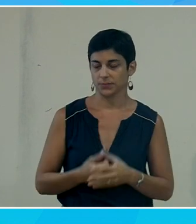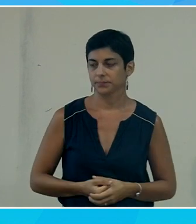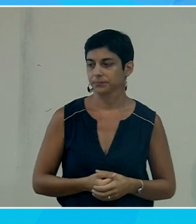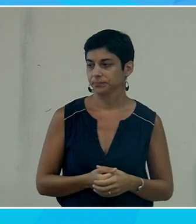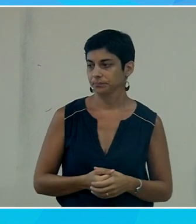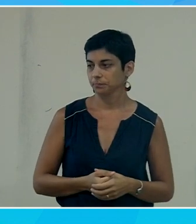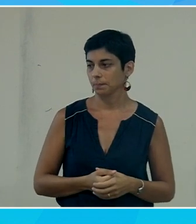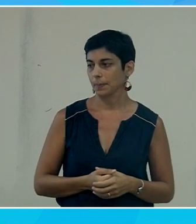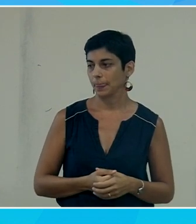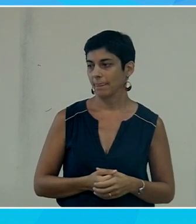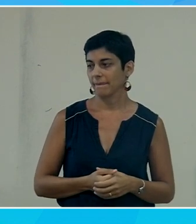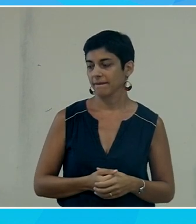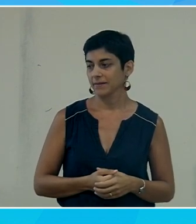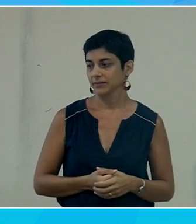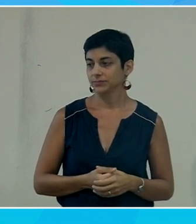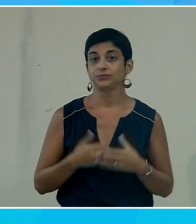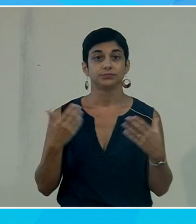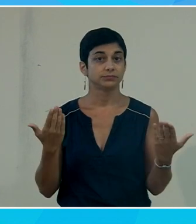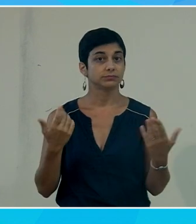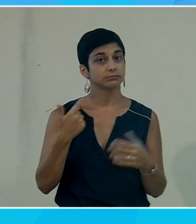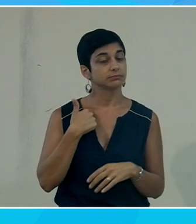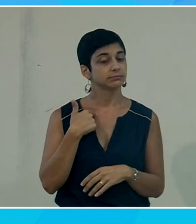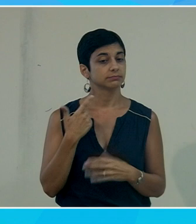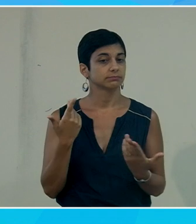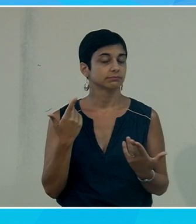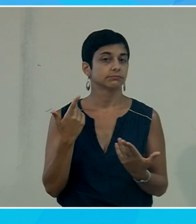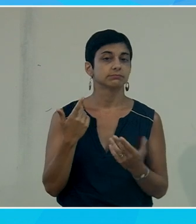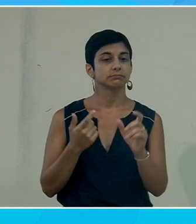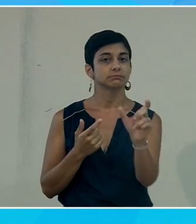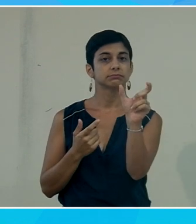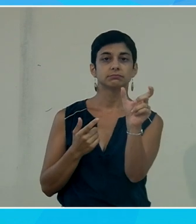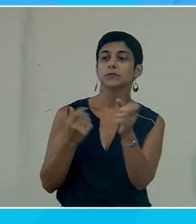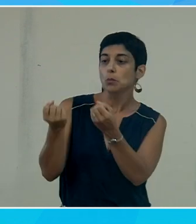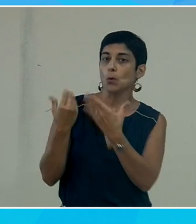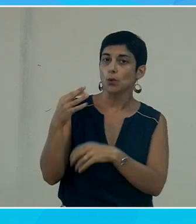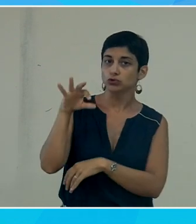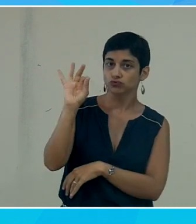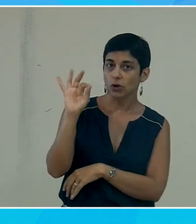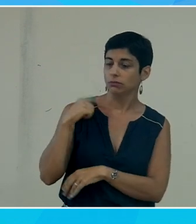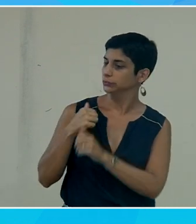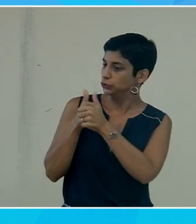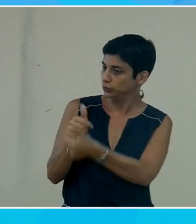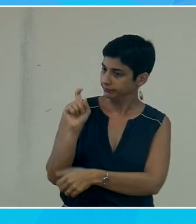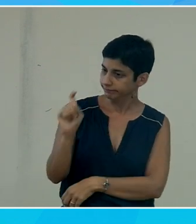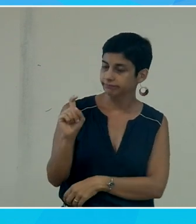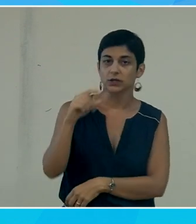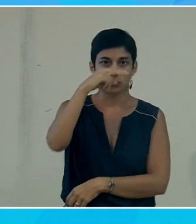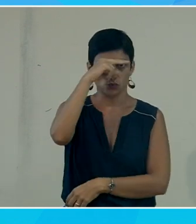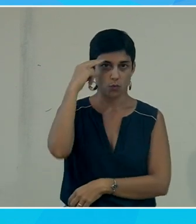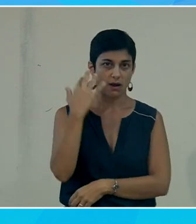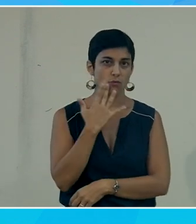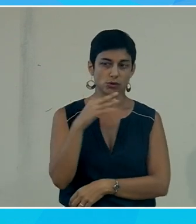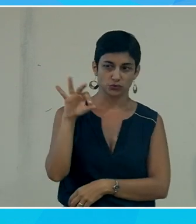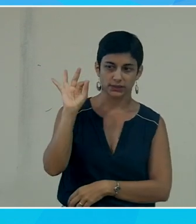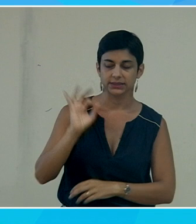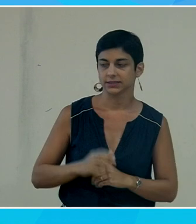Donc, je vais prendre en fait le choix et je vais choisir en fait le noir qui va me permettre pardon, qui